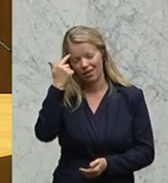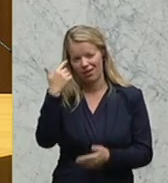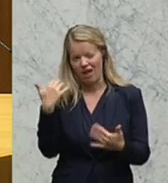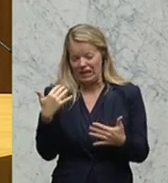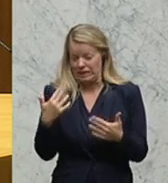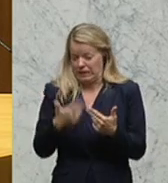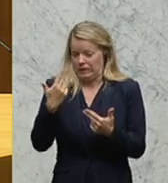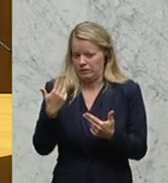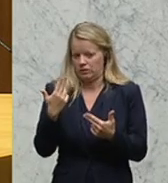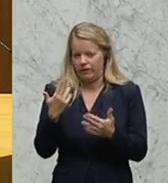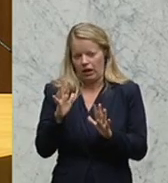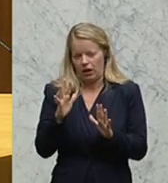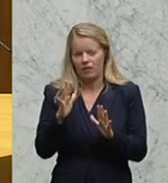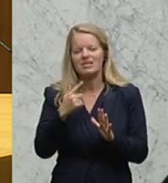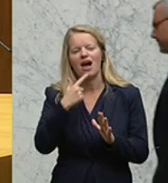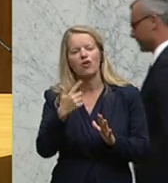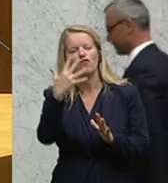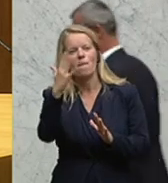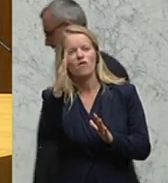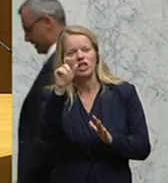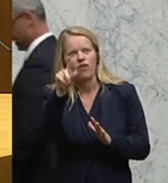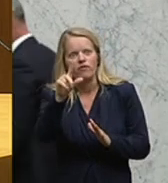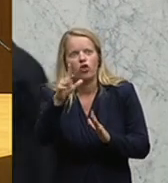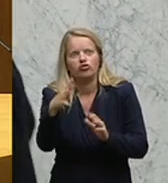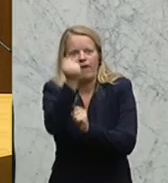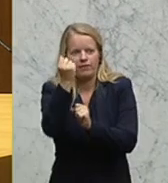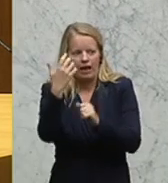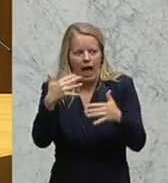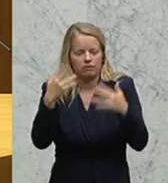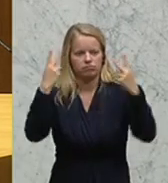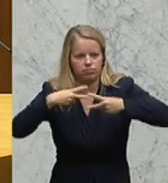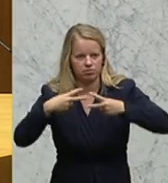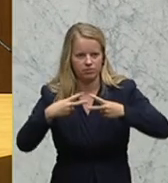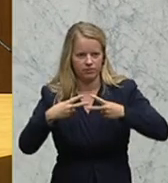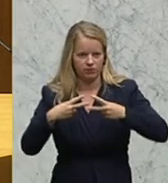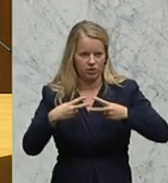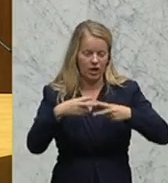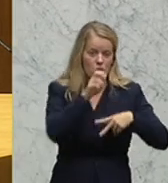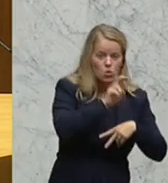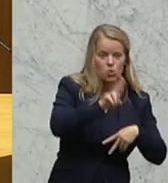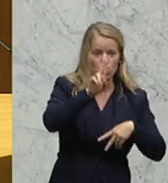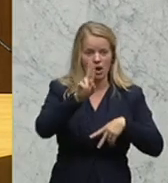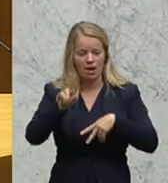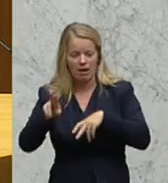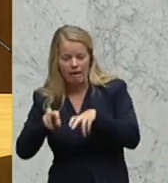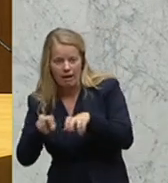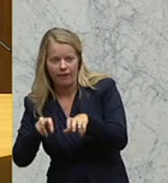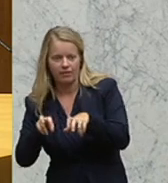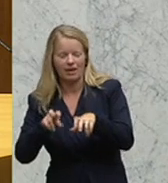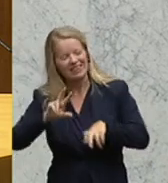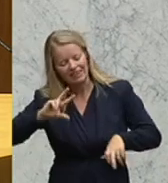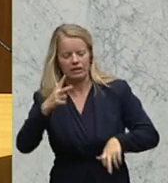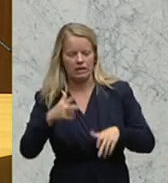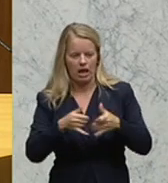ausdrückt, eine Einigung in letzter Sekunde zwischen der EU und Griechenland, die das dritte Hilfspaket mit sich bringt. Das war